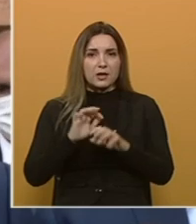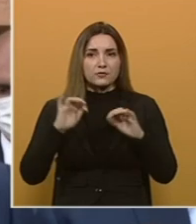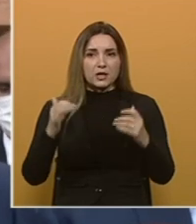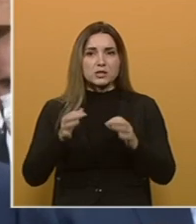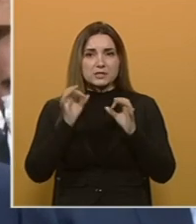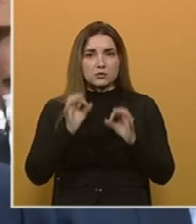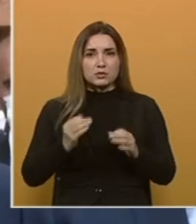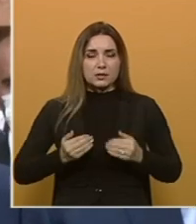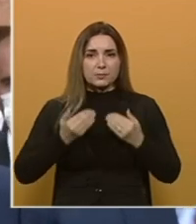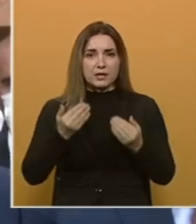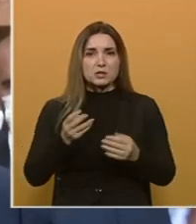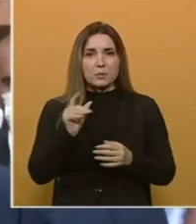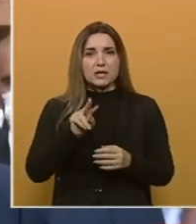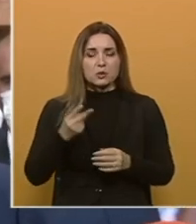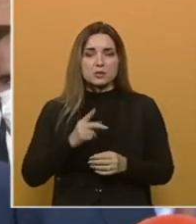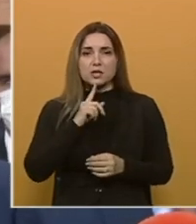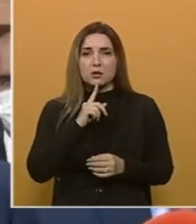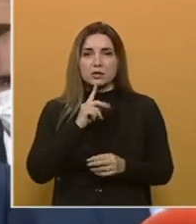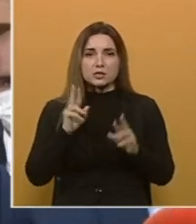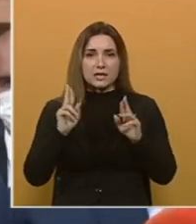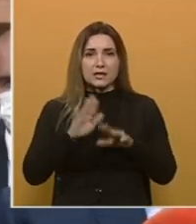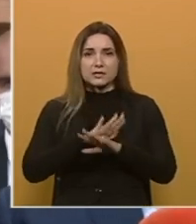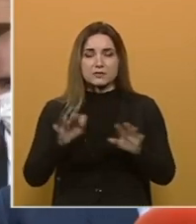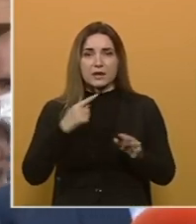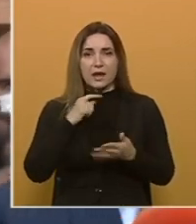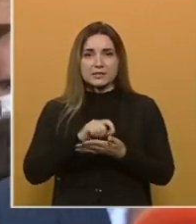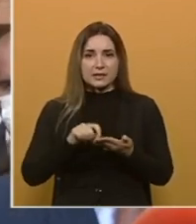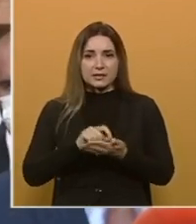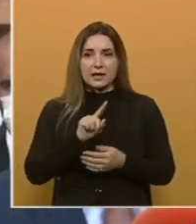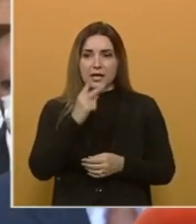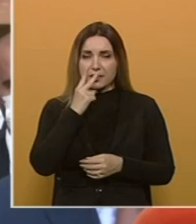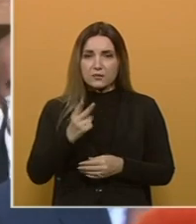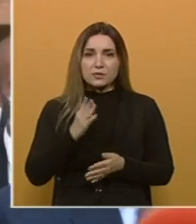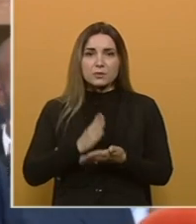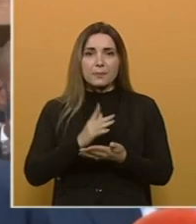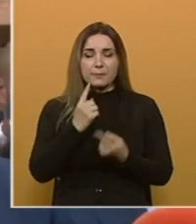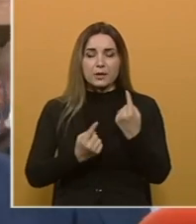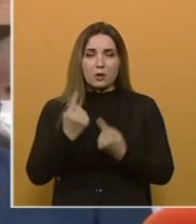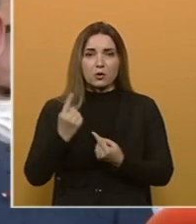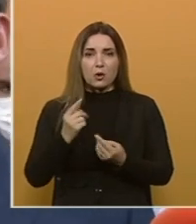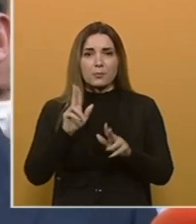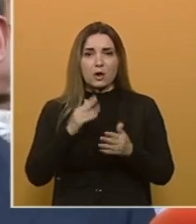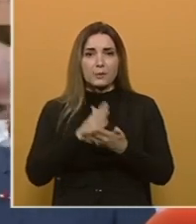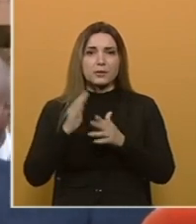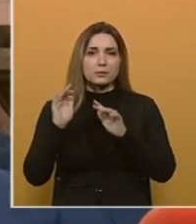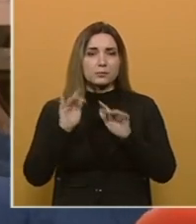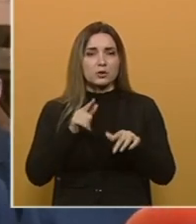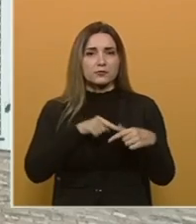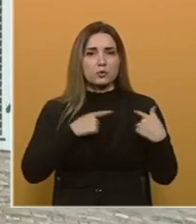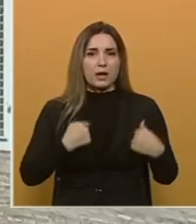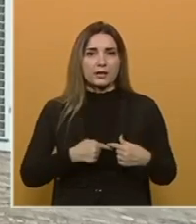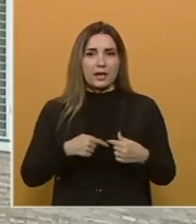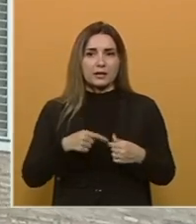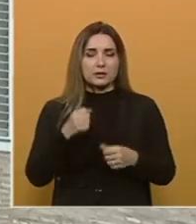sigurnosti predlažemo rezoluciju za koju će, nadam se, svi glasati. Ne vidim da bi bilo ko mogao biti protiv humanitarnih operacija.